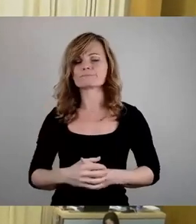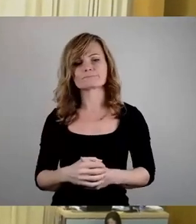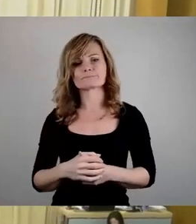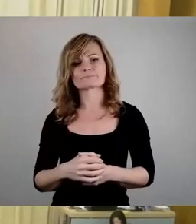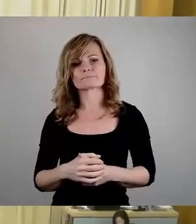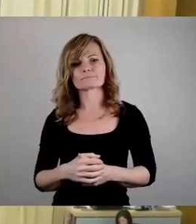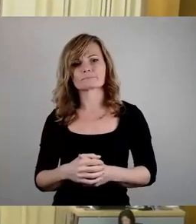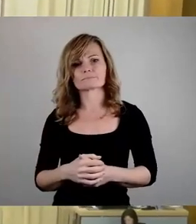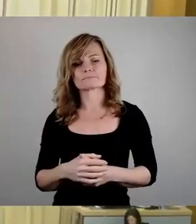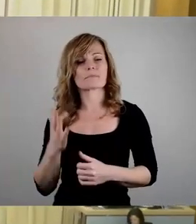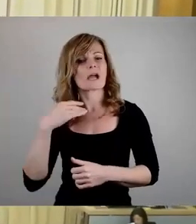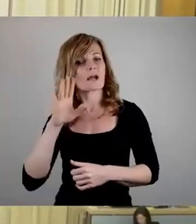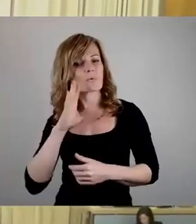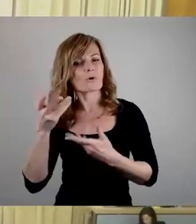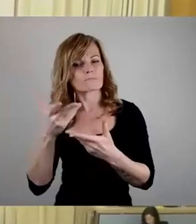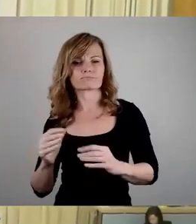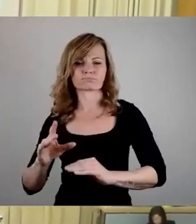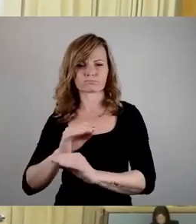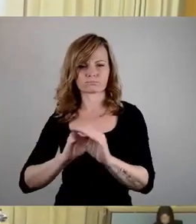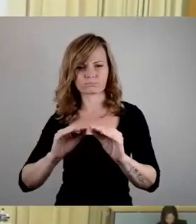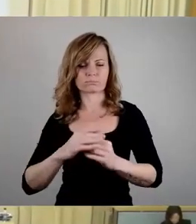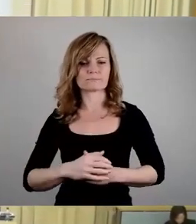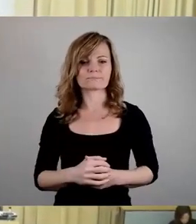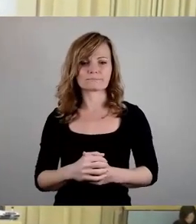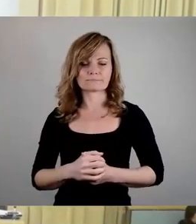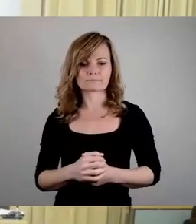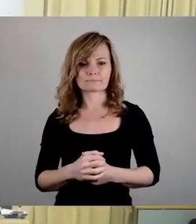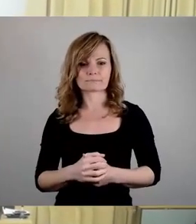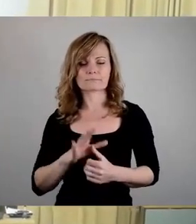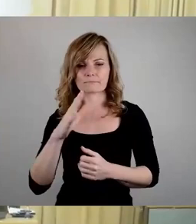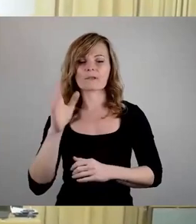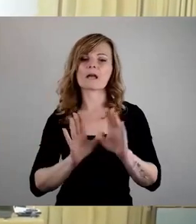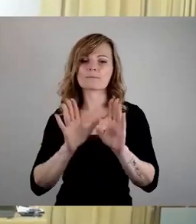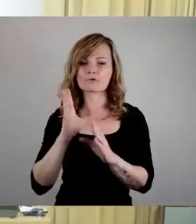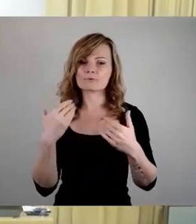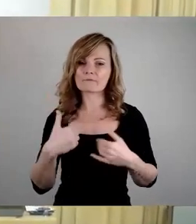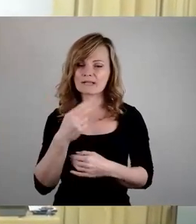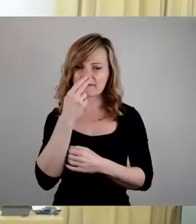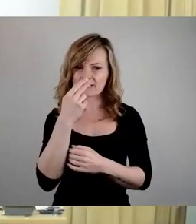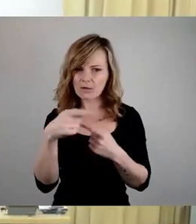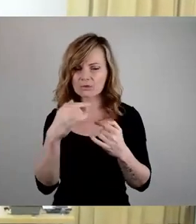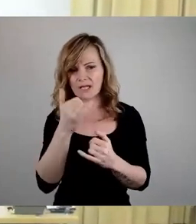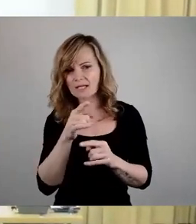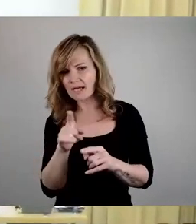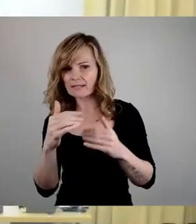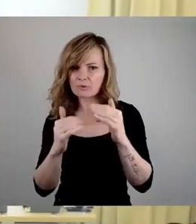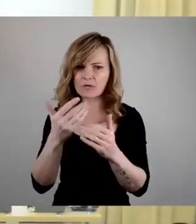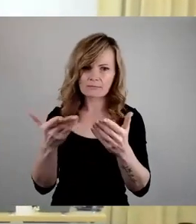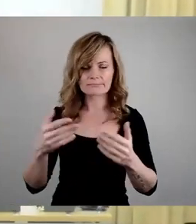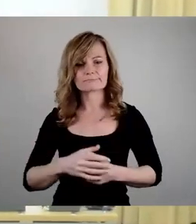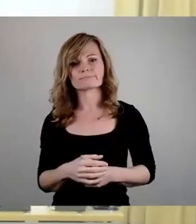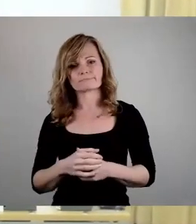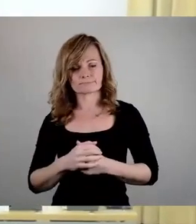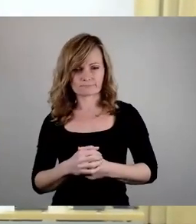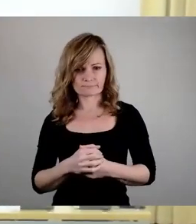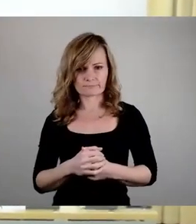so anhörige, wo ich so Sie können zu Ihrem Abstimmungsverhalten sich äußern. Aber jetzt, wenn